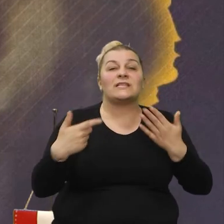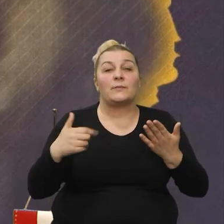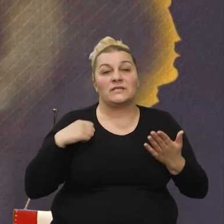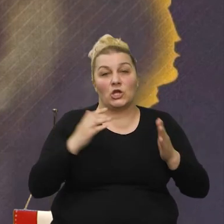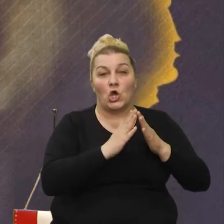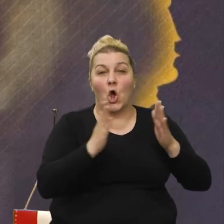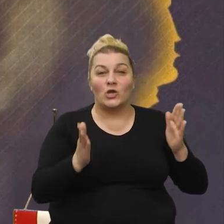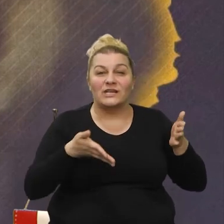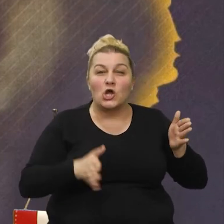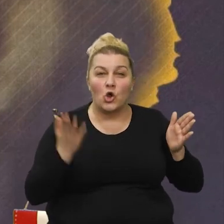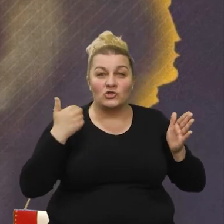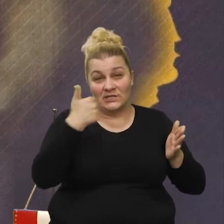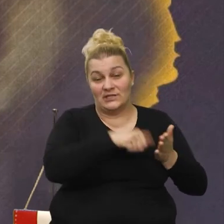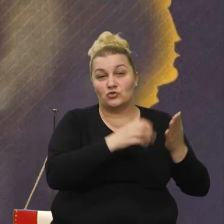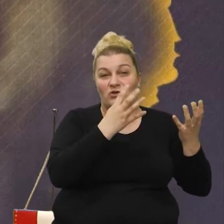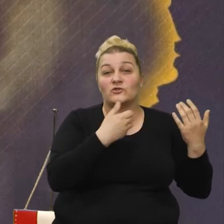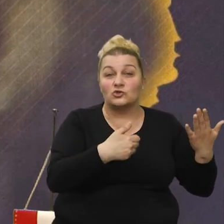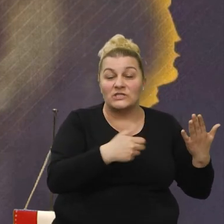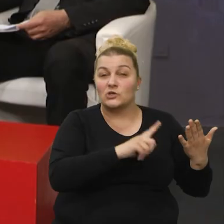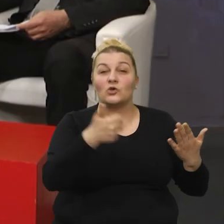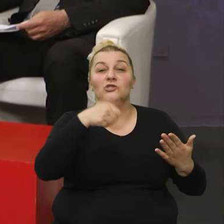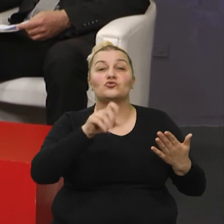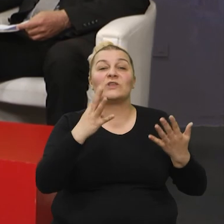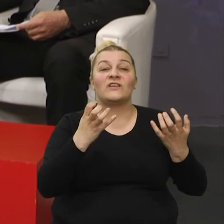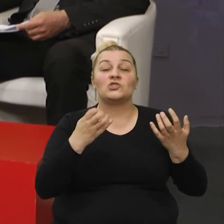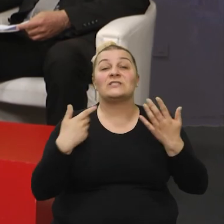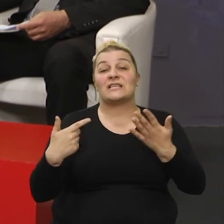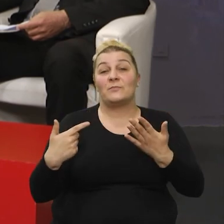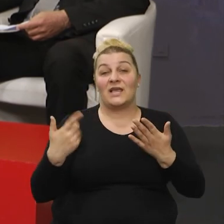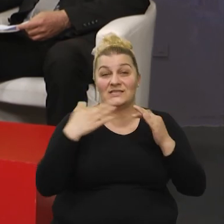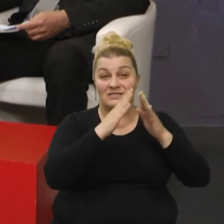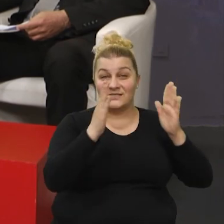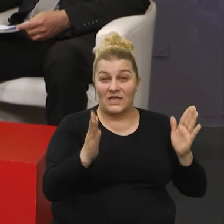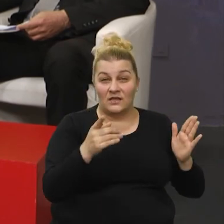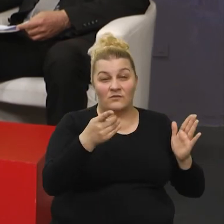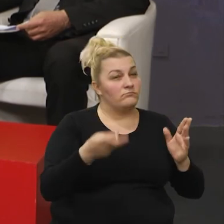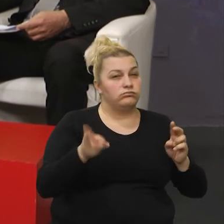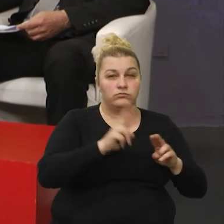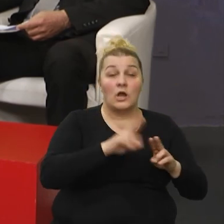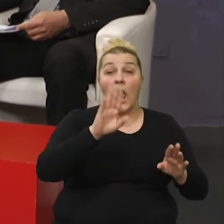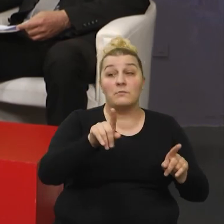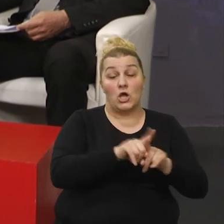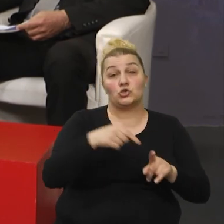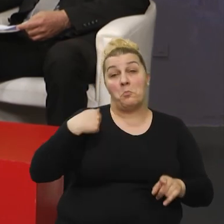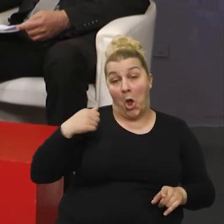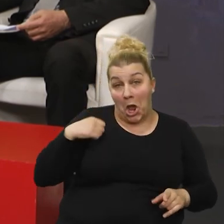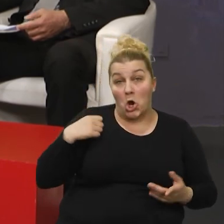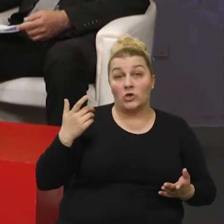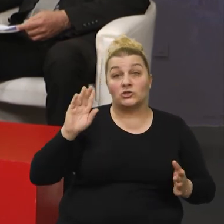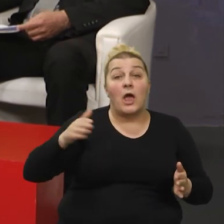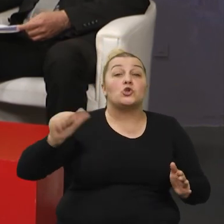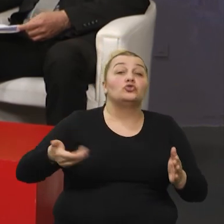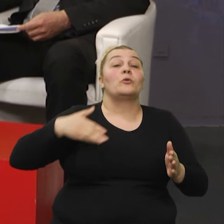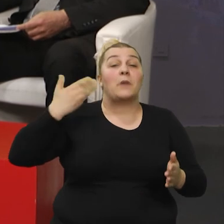i takih je veliko većini. tipe je pusto. Ima ima i moje godište, ima i